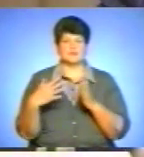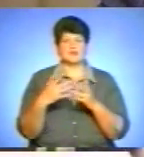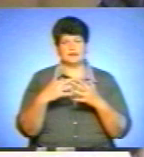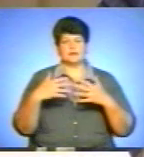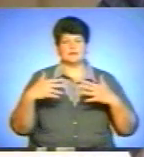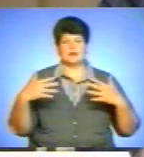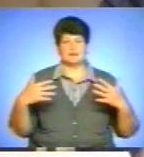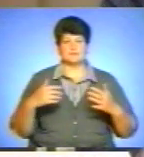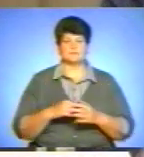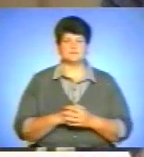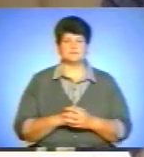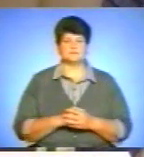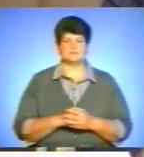далі.